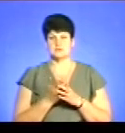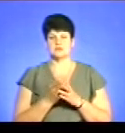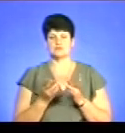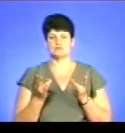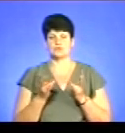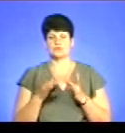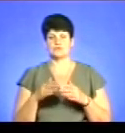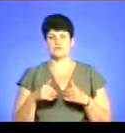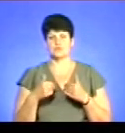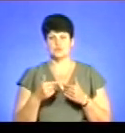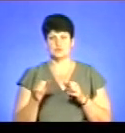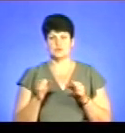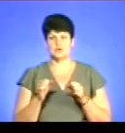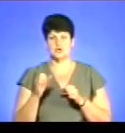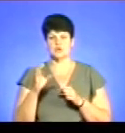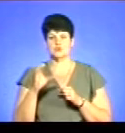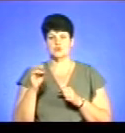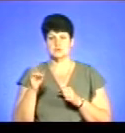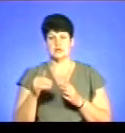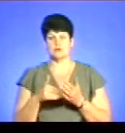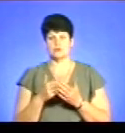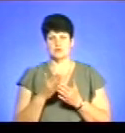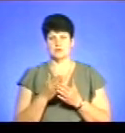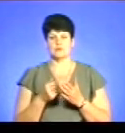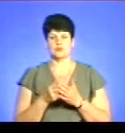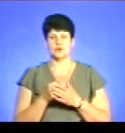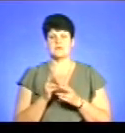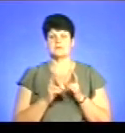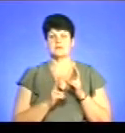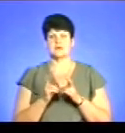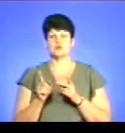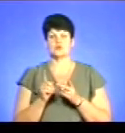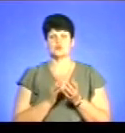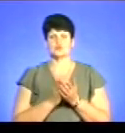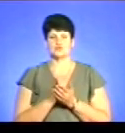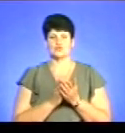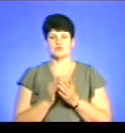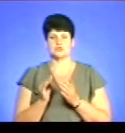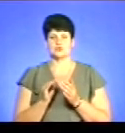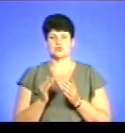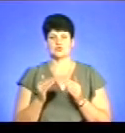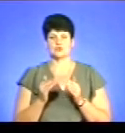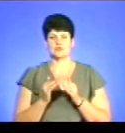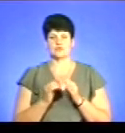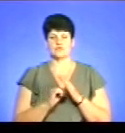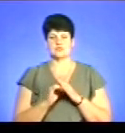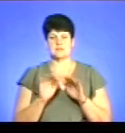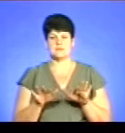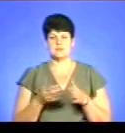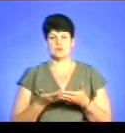необхідно звернутися до управління соціальної політики або до підприємств, що обслуговують житловий фонд за місцем проживання.